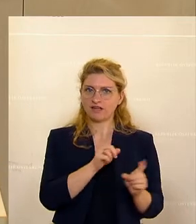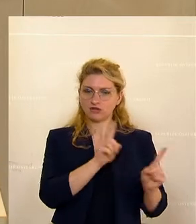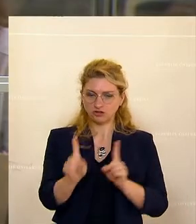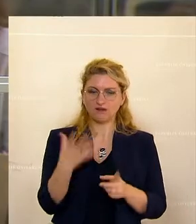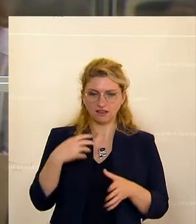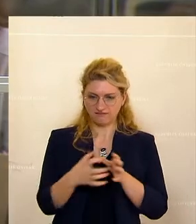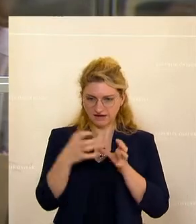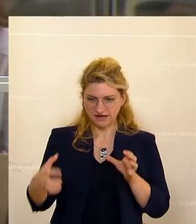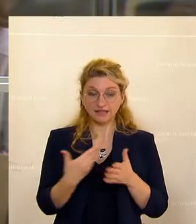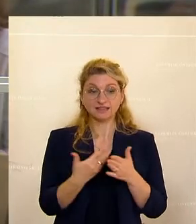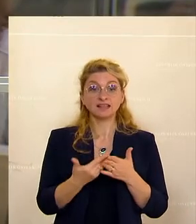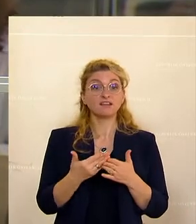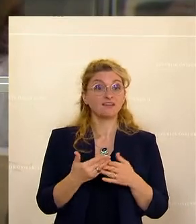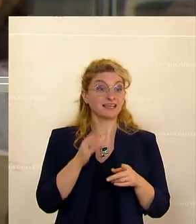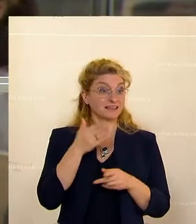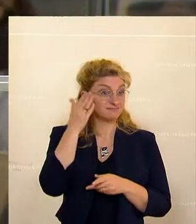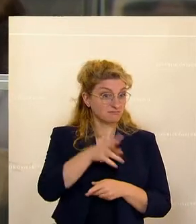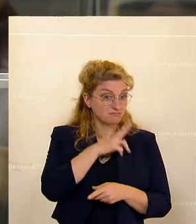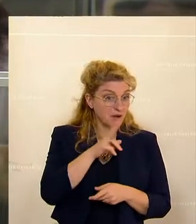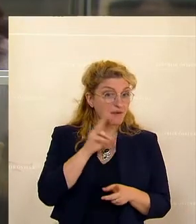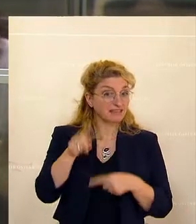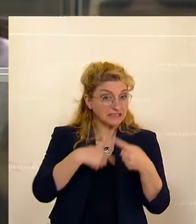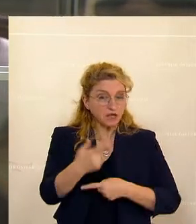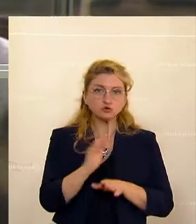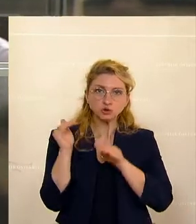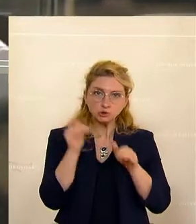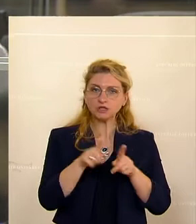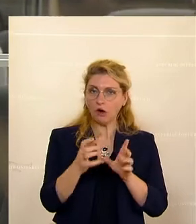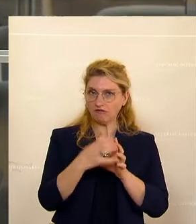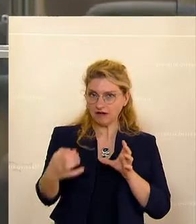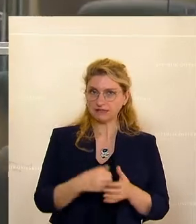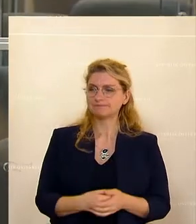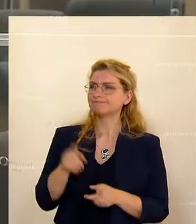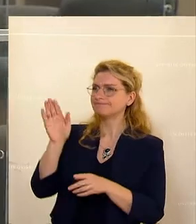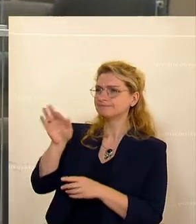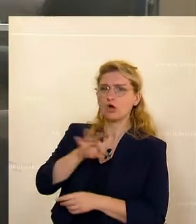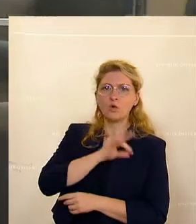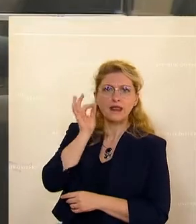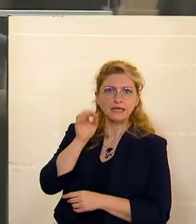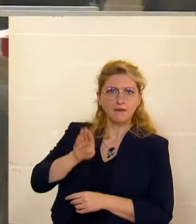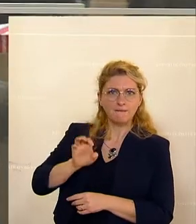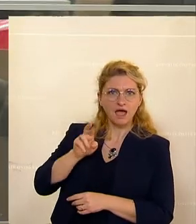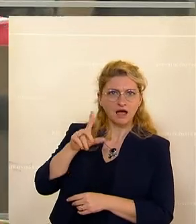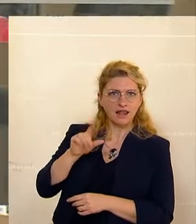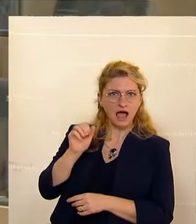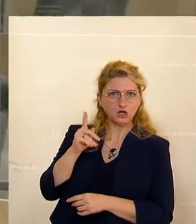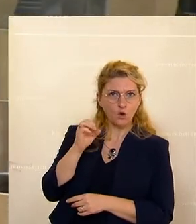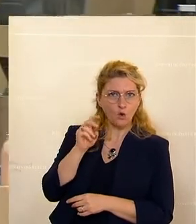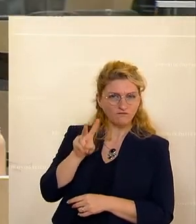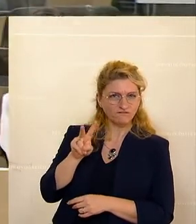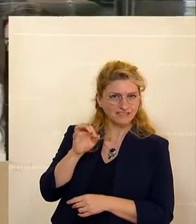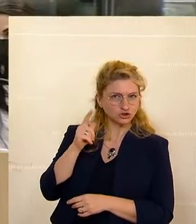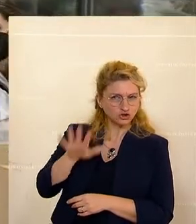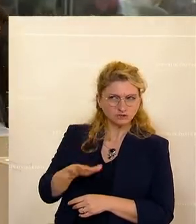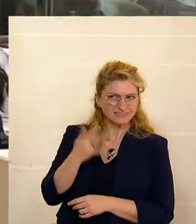Schutz der werdenden Mütter und nächsten Generationen. Zur Kollegin Berlakowitsch, ich weiß nicht, warum sie sich so